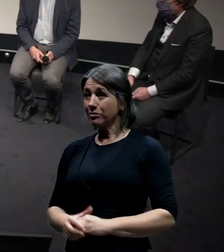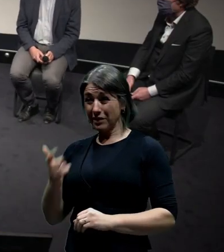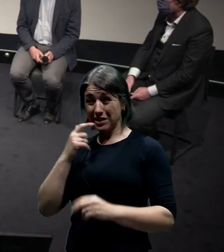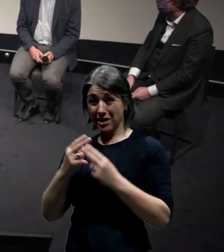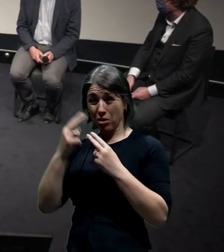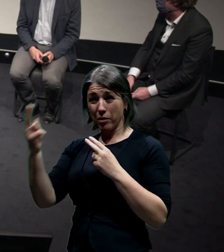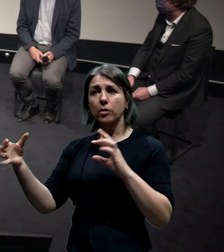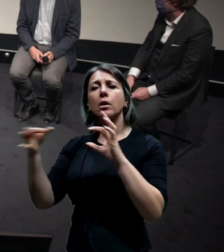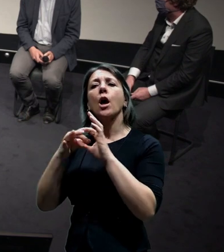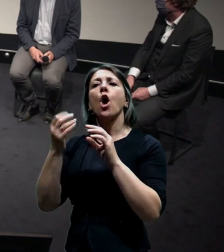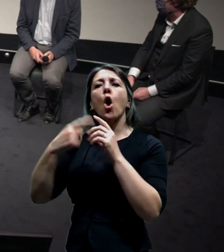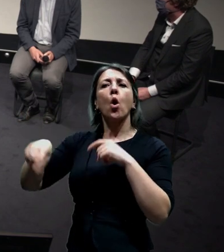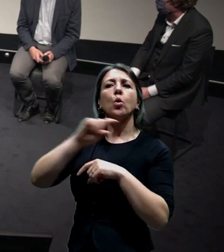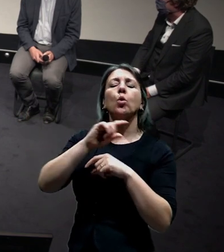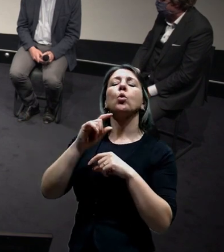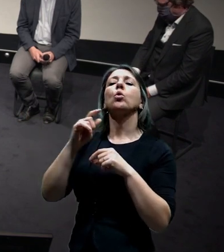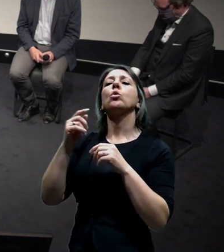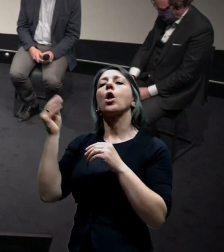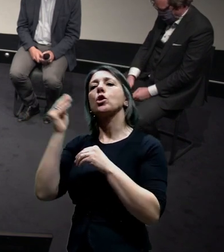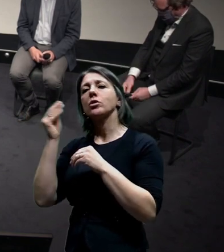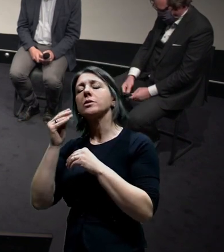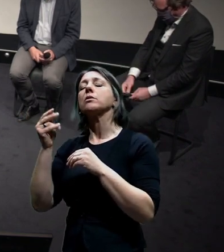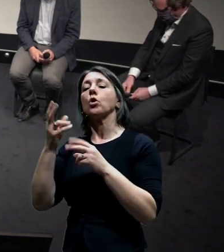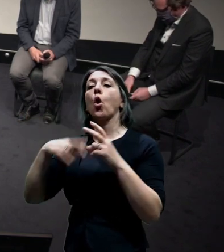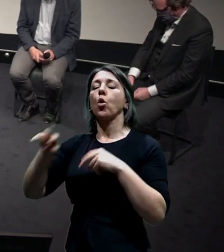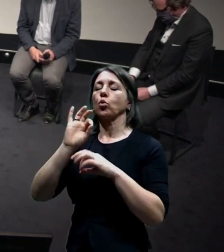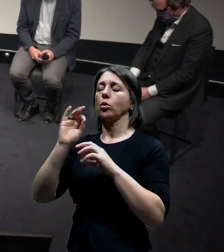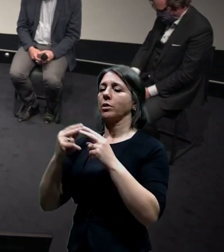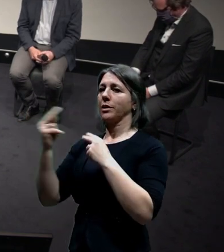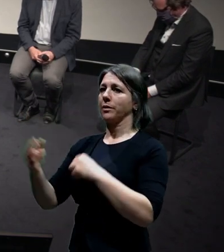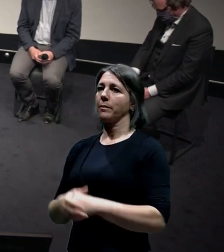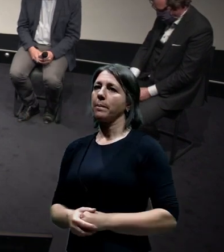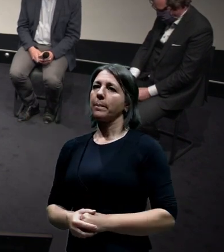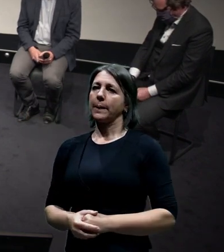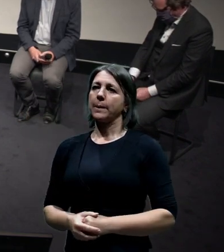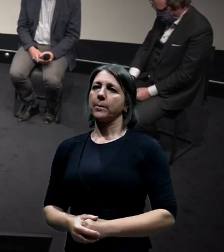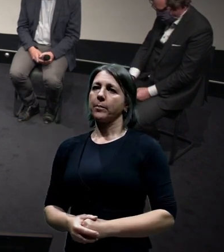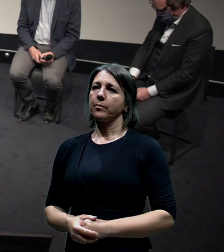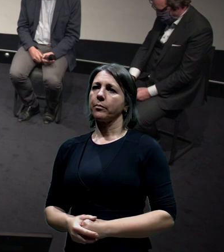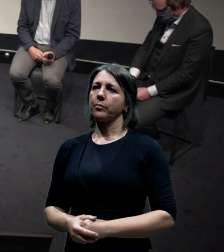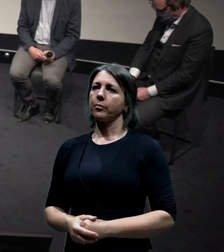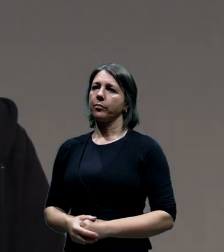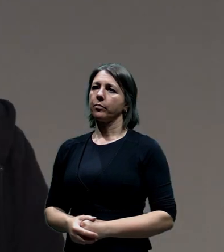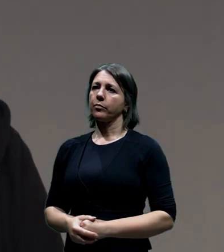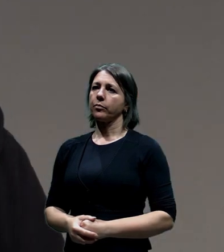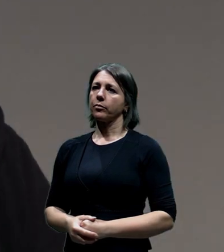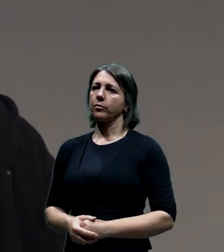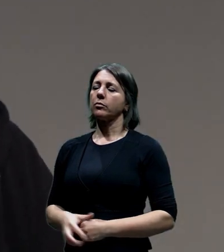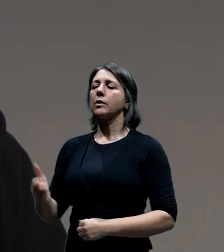okruh nebo na Holšovičky? Já myslím, že na okruh. Na okruh, prosím, prosím. Já zase tady bych chtěl krátce vlastně jako